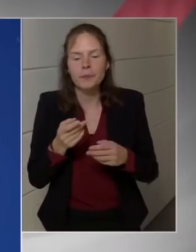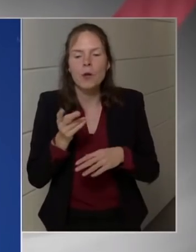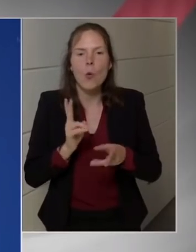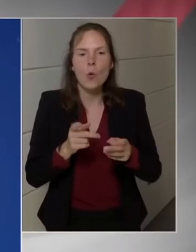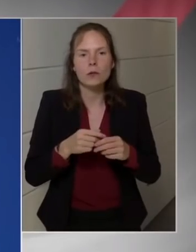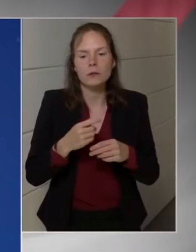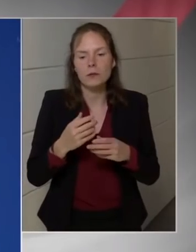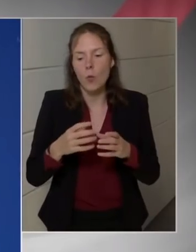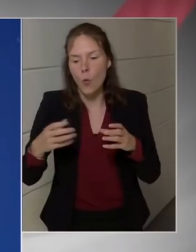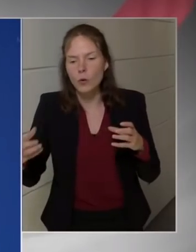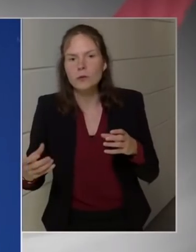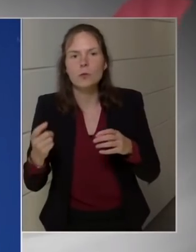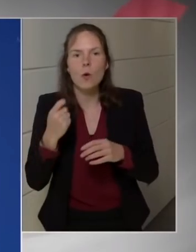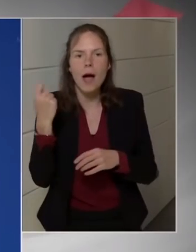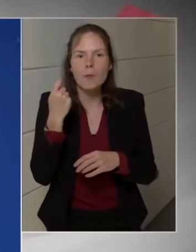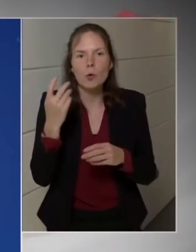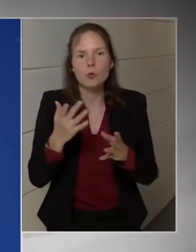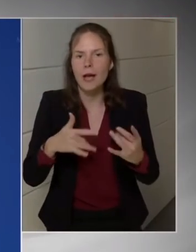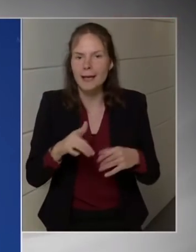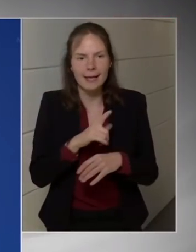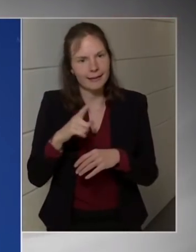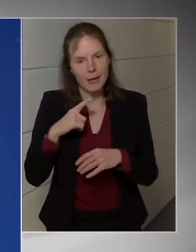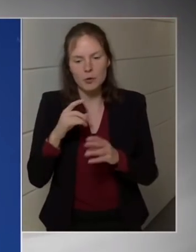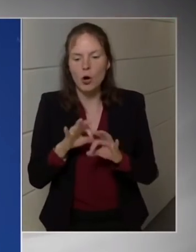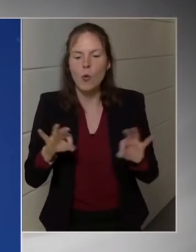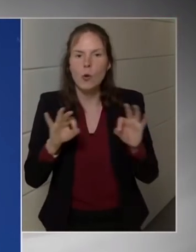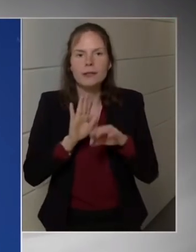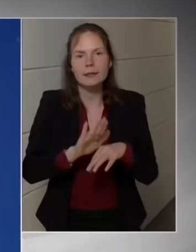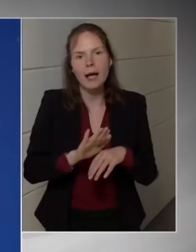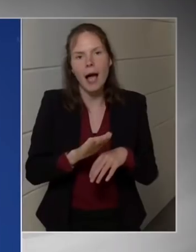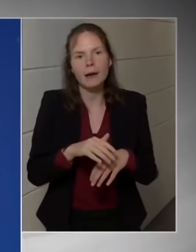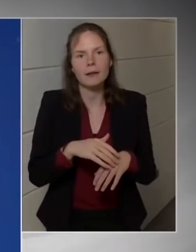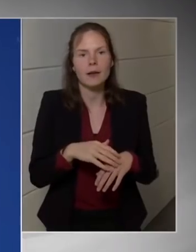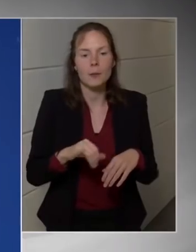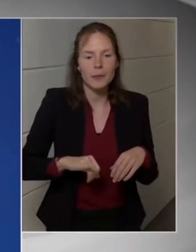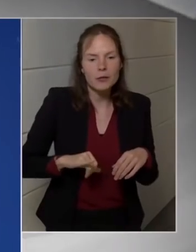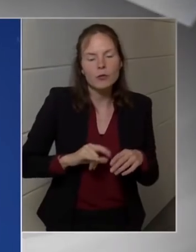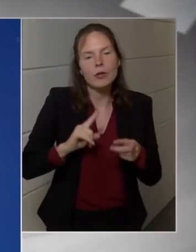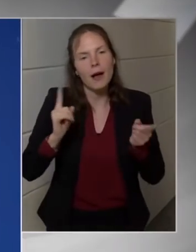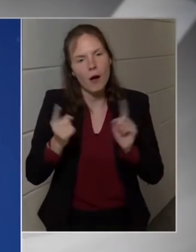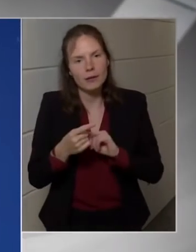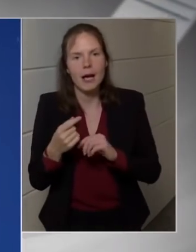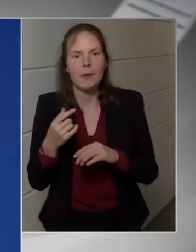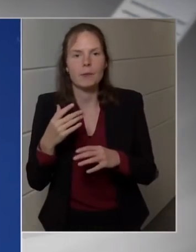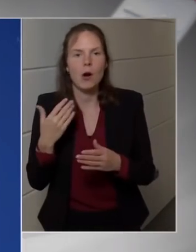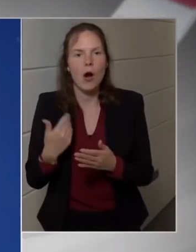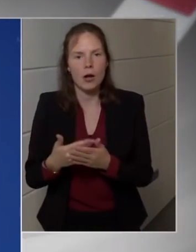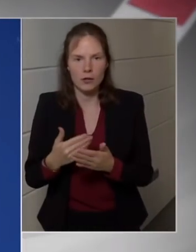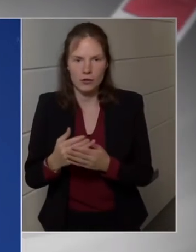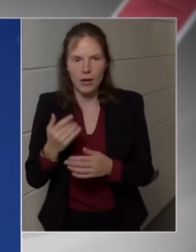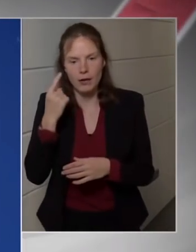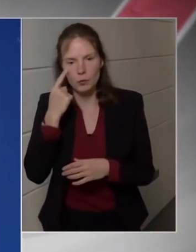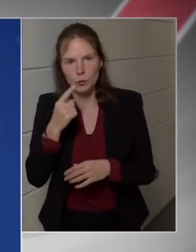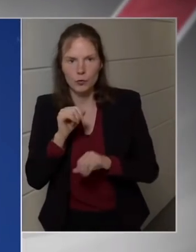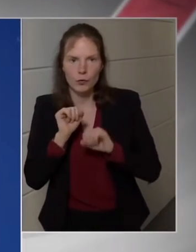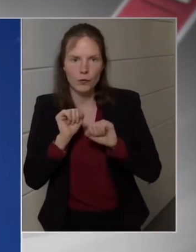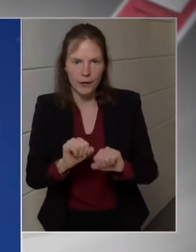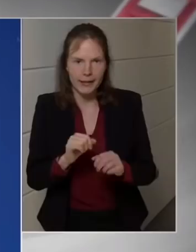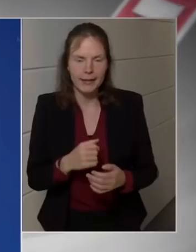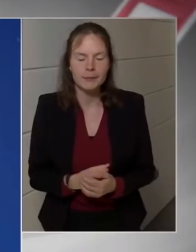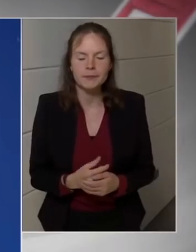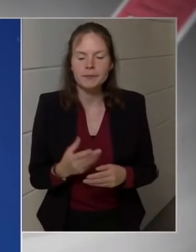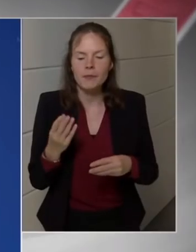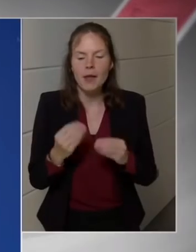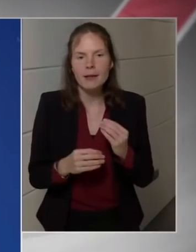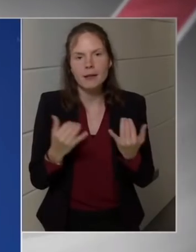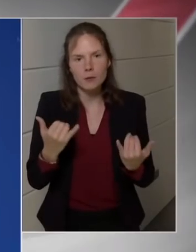hanem még rá is tettünk egy lapáttal. Az új magyar kormány két legfontosabb feladata éppen ezért az, hogy az elhúzódó háborús helyzetben